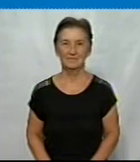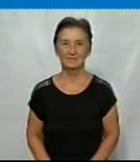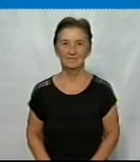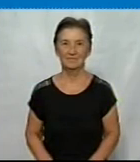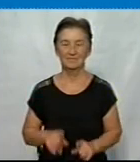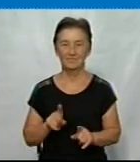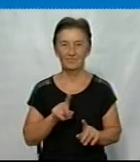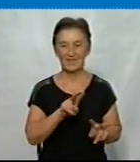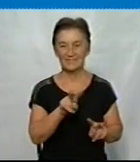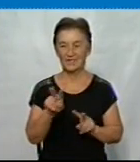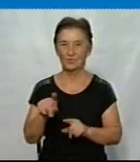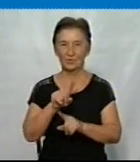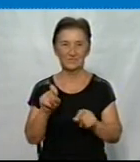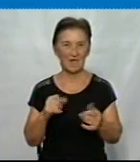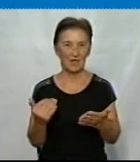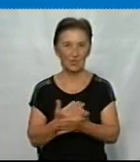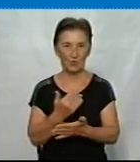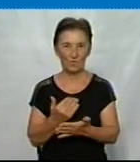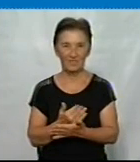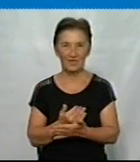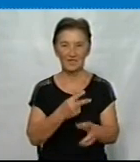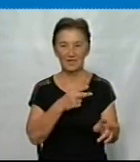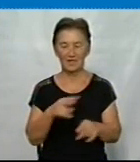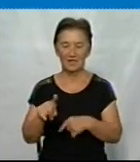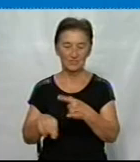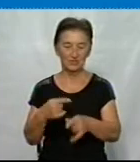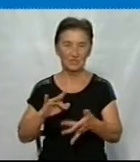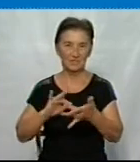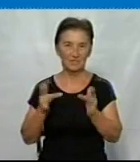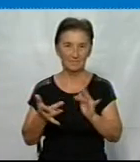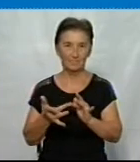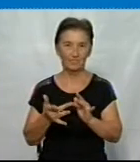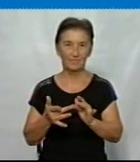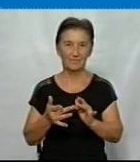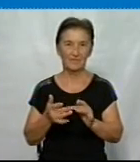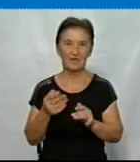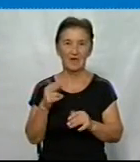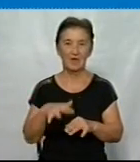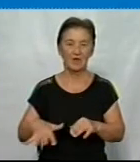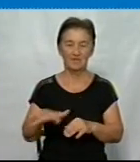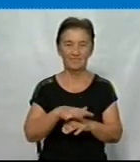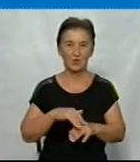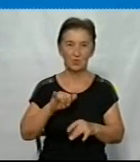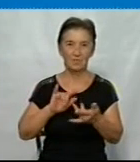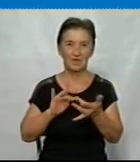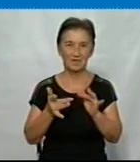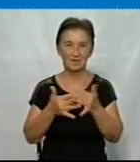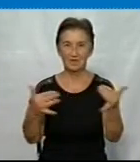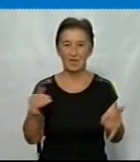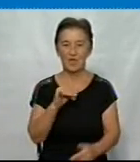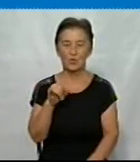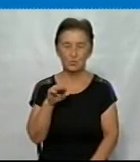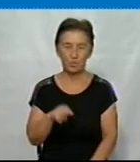Слідкуйте за новини на нашому сайті за посиланням Суспільно-Кропивницький, а також на цифрових платформах у мережах Facebook, YouTube,